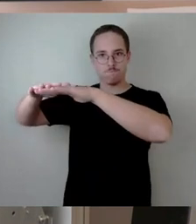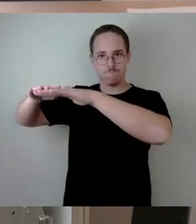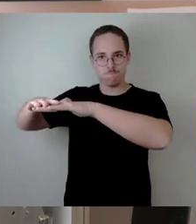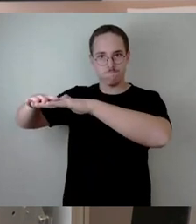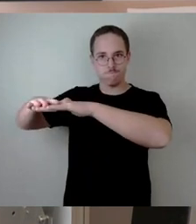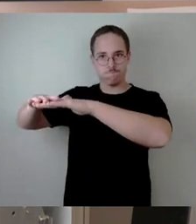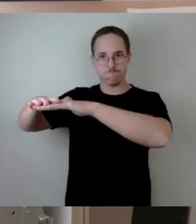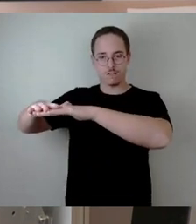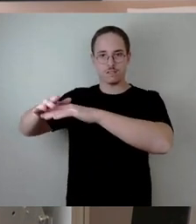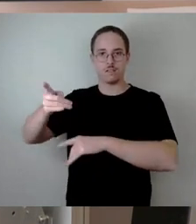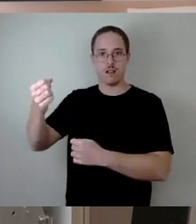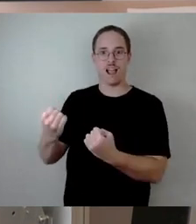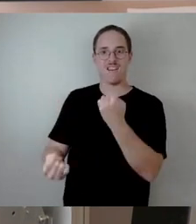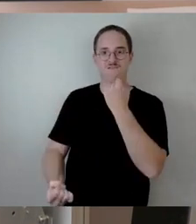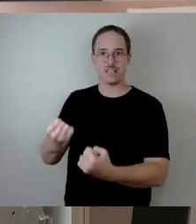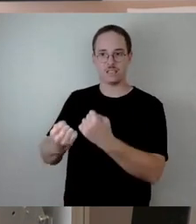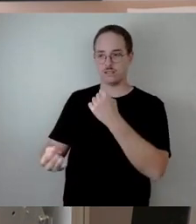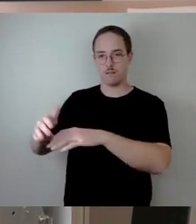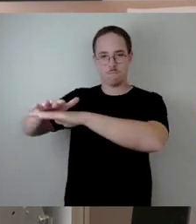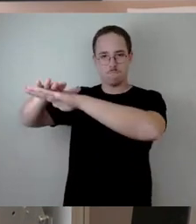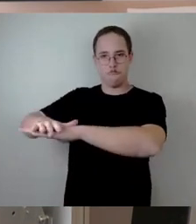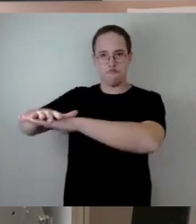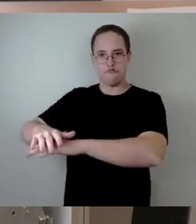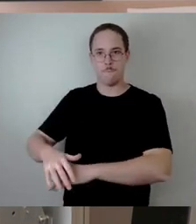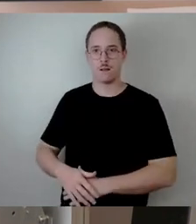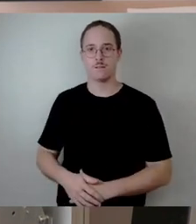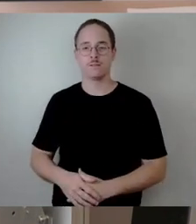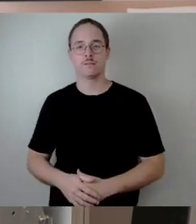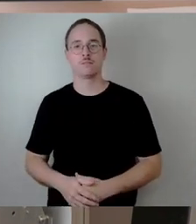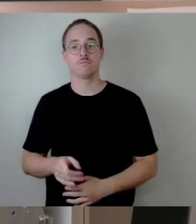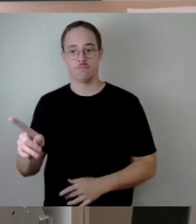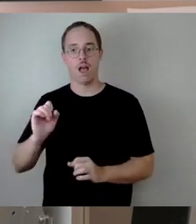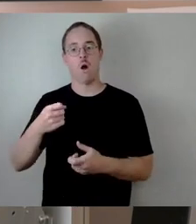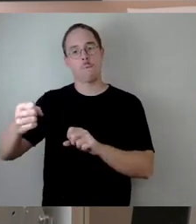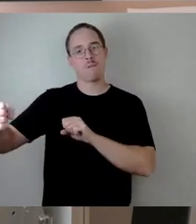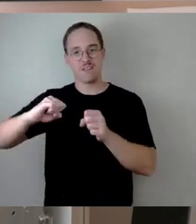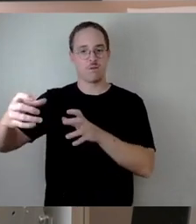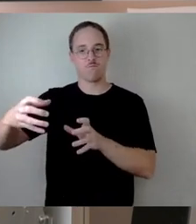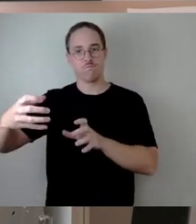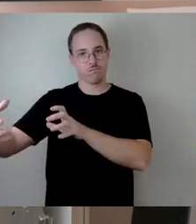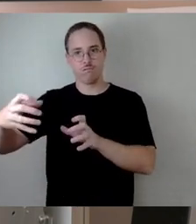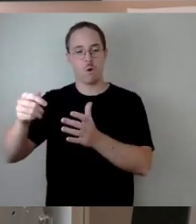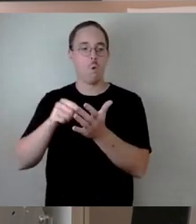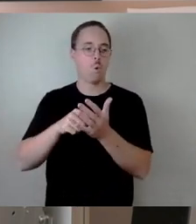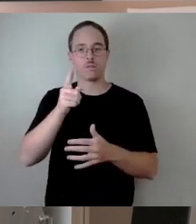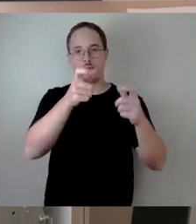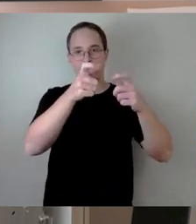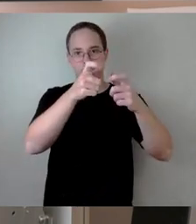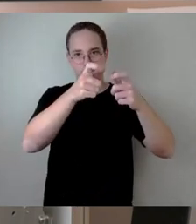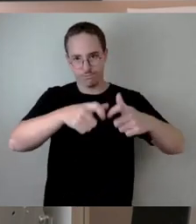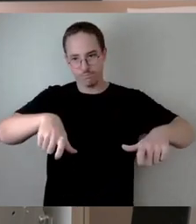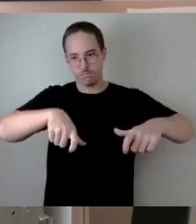den Absturz erfahren hat. Wir haben festgestellt, dass auch der Zug B, der mittlere Zug, der für den Fahrverkehr